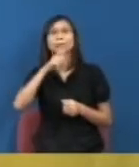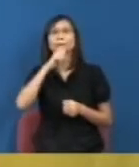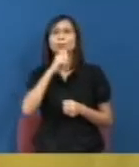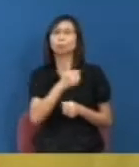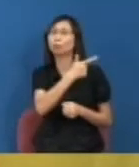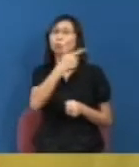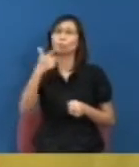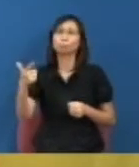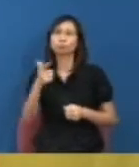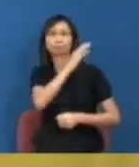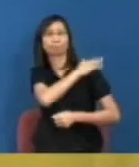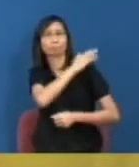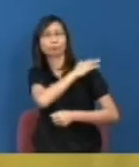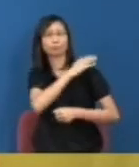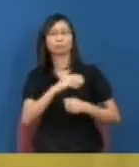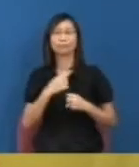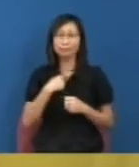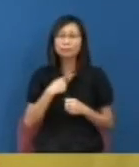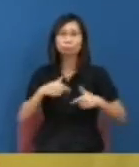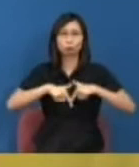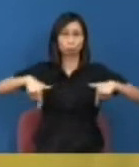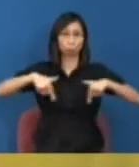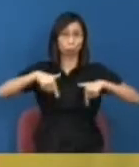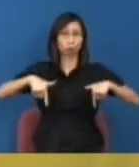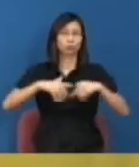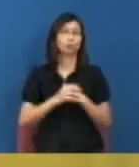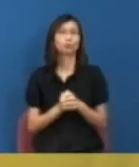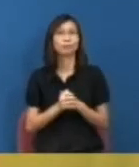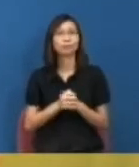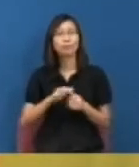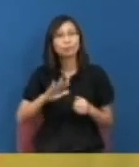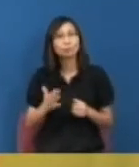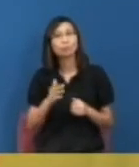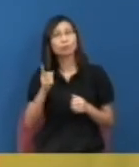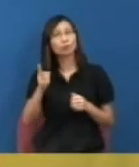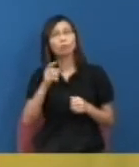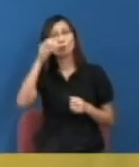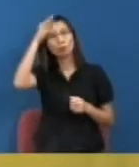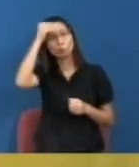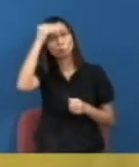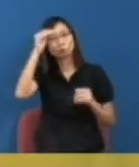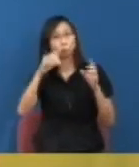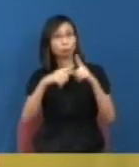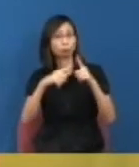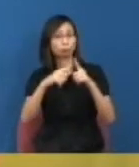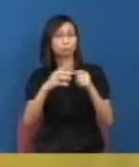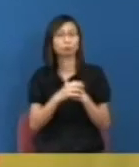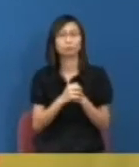一個勇氣或承擔但是你說學者尋現我也知道學者有很多種有些是